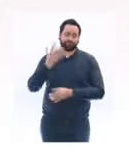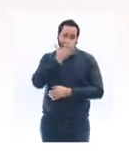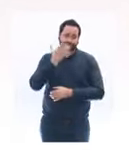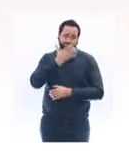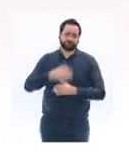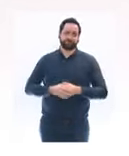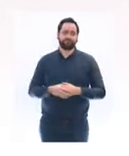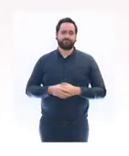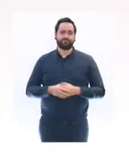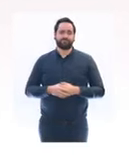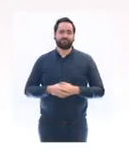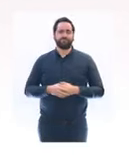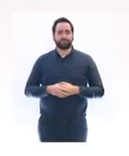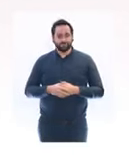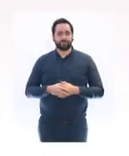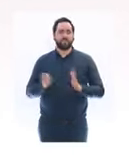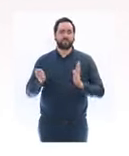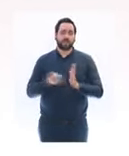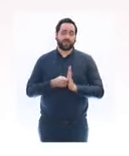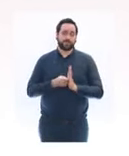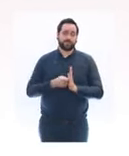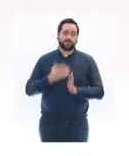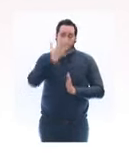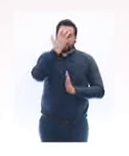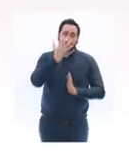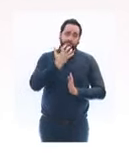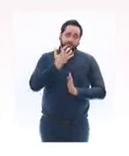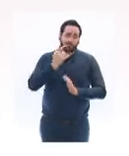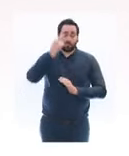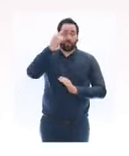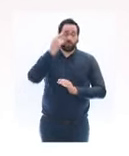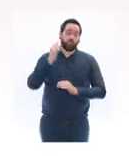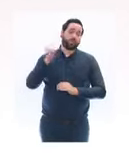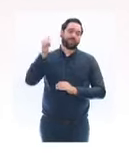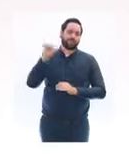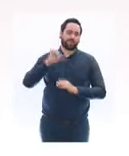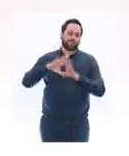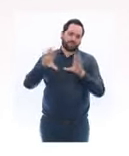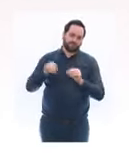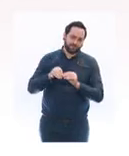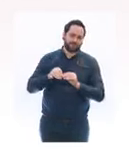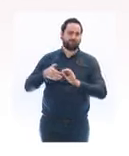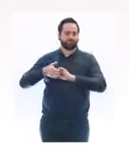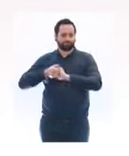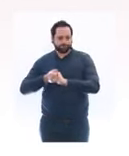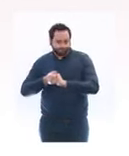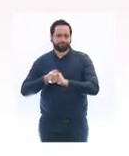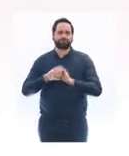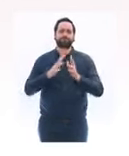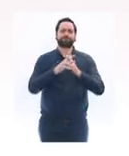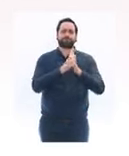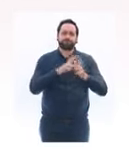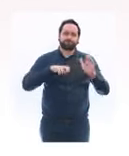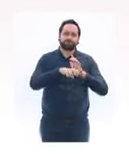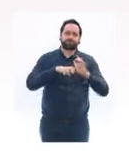En ces moments tragiques, nos premières pensées vont à leurs familles, à leurs proches, aux paroissiens de Nice,